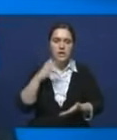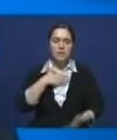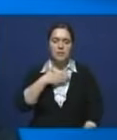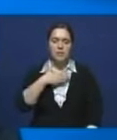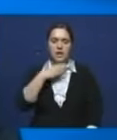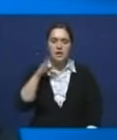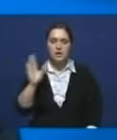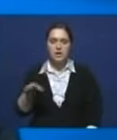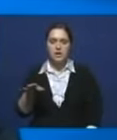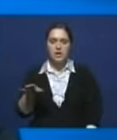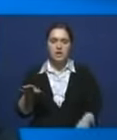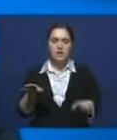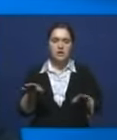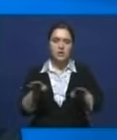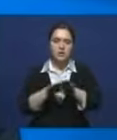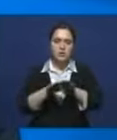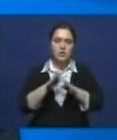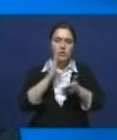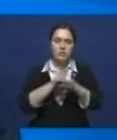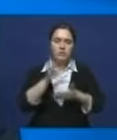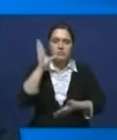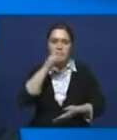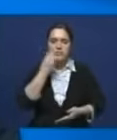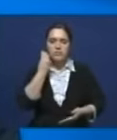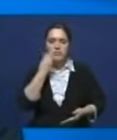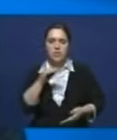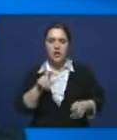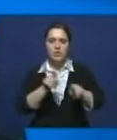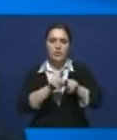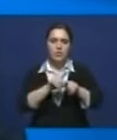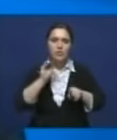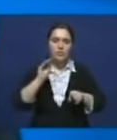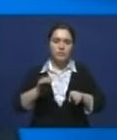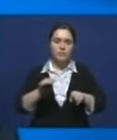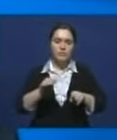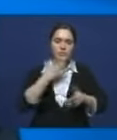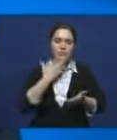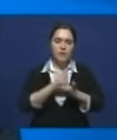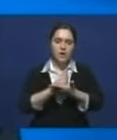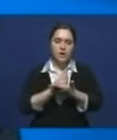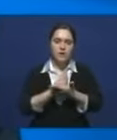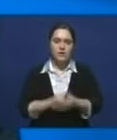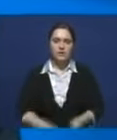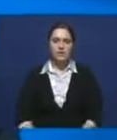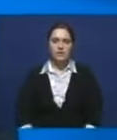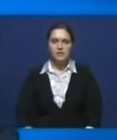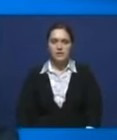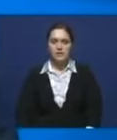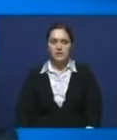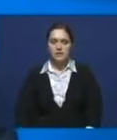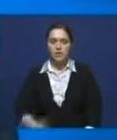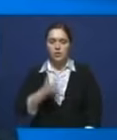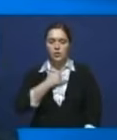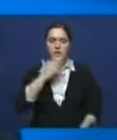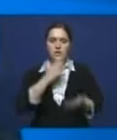хорошую конкуренцию можем сделать другим мессенджерам. Почему? Потому что у нас есть еще